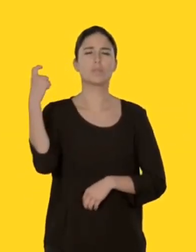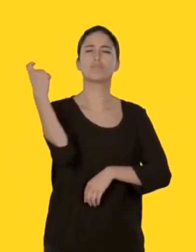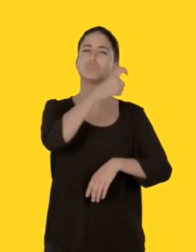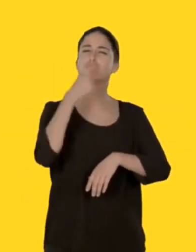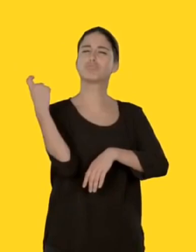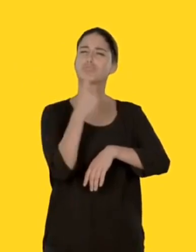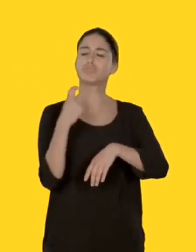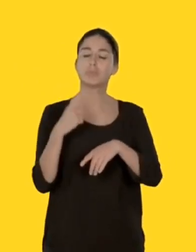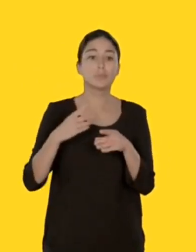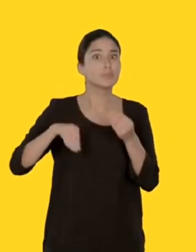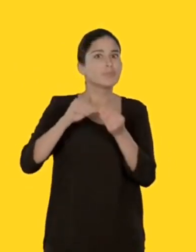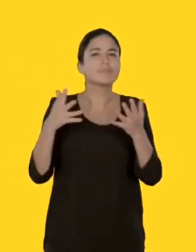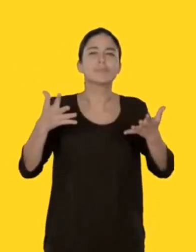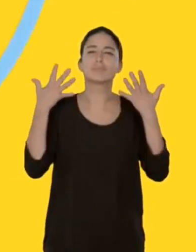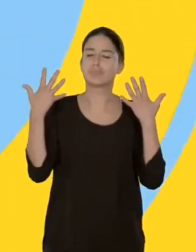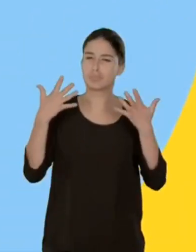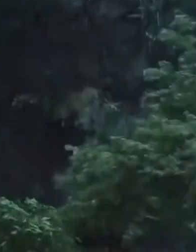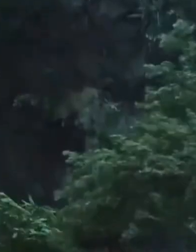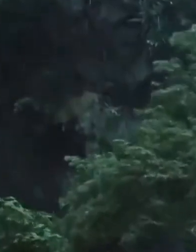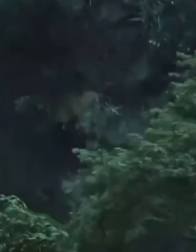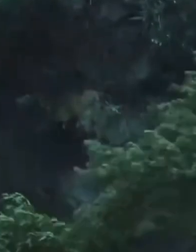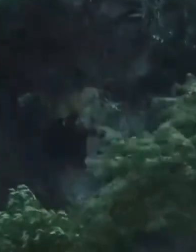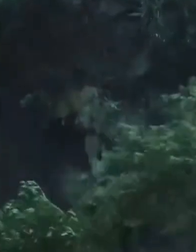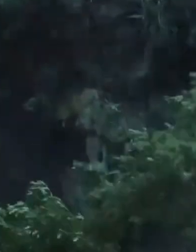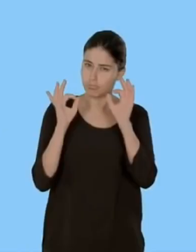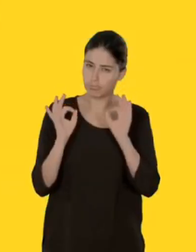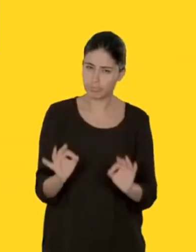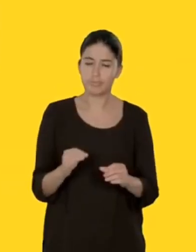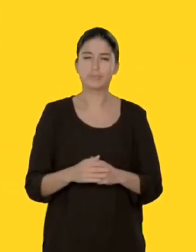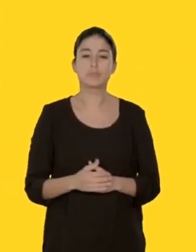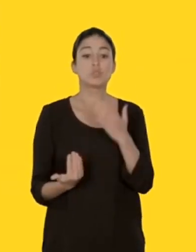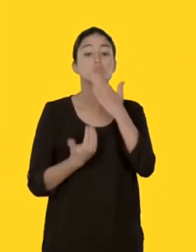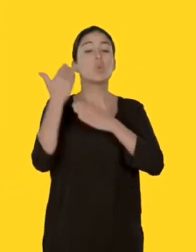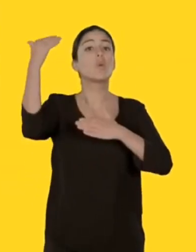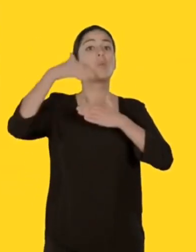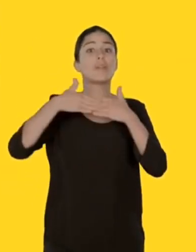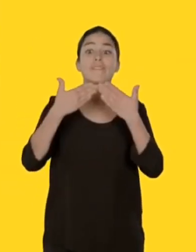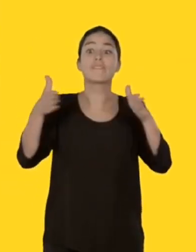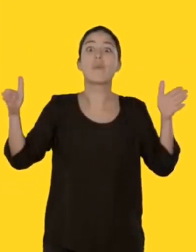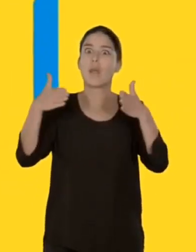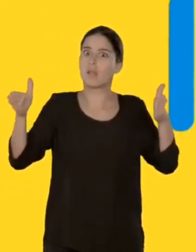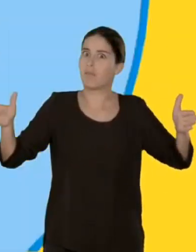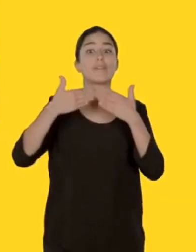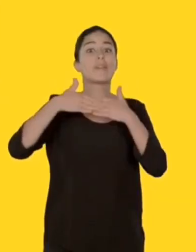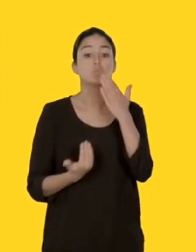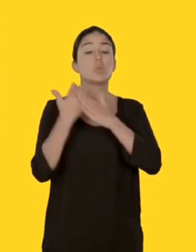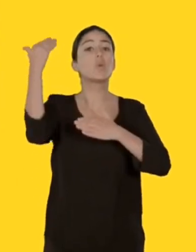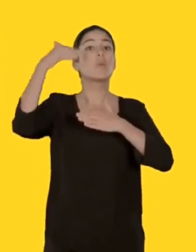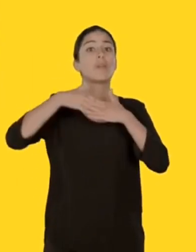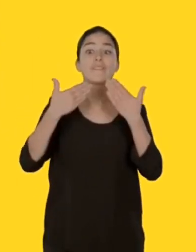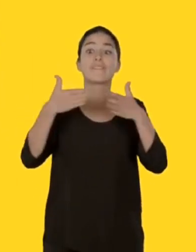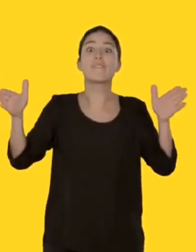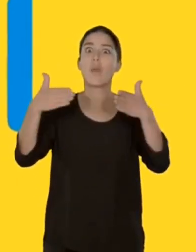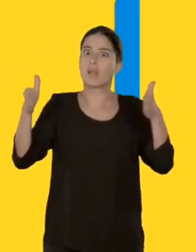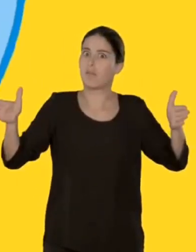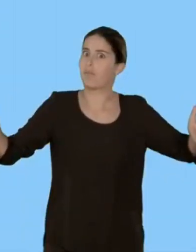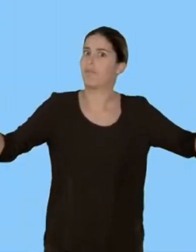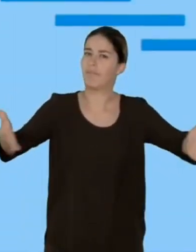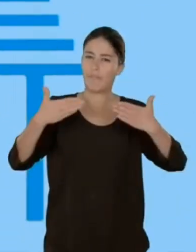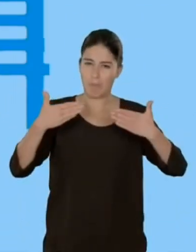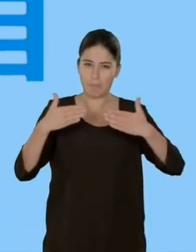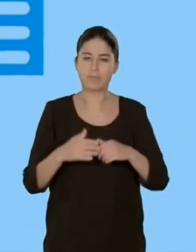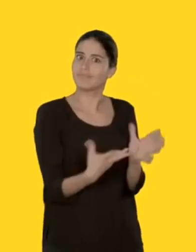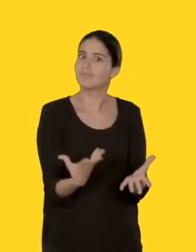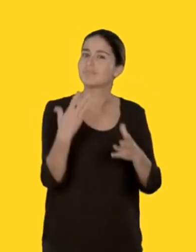Mouillez votre corps plusieurs fois par jour tout en assurant une légère ventilation. Mangez en quantité suffisante. Suissez en quantité suffisante.